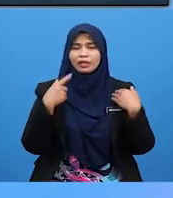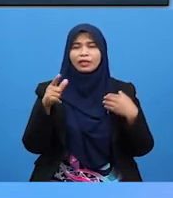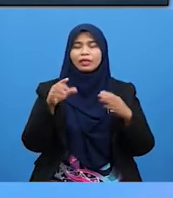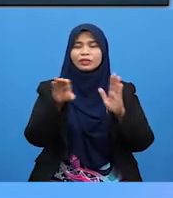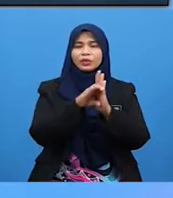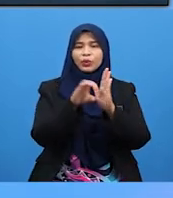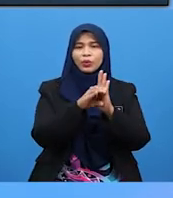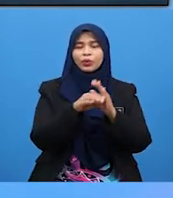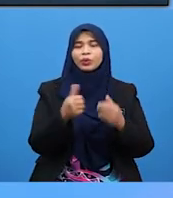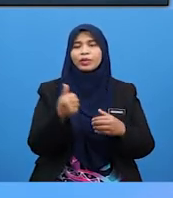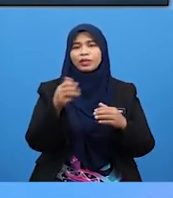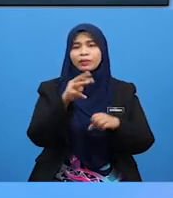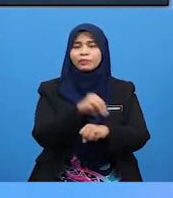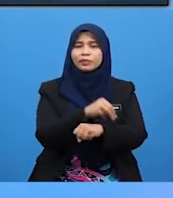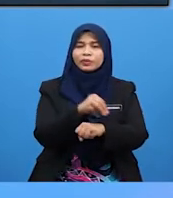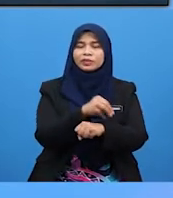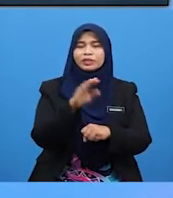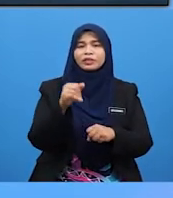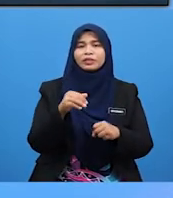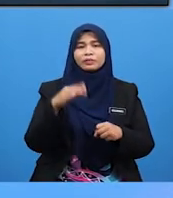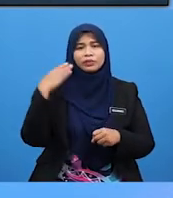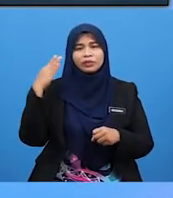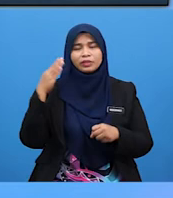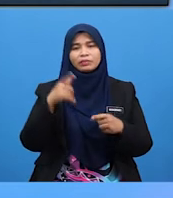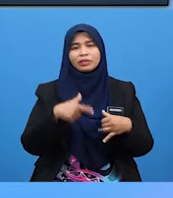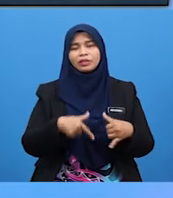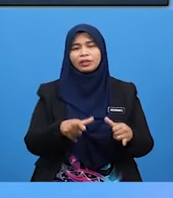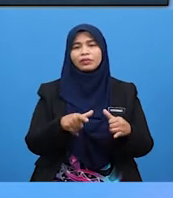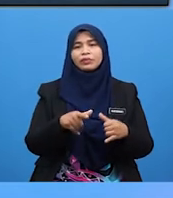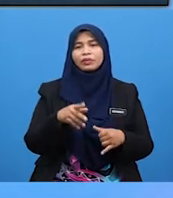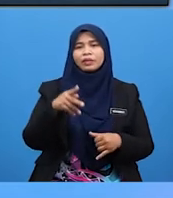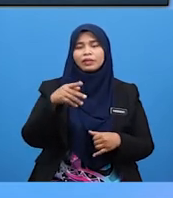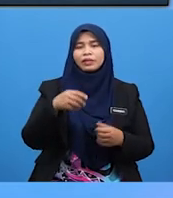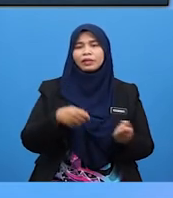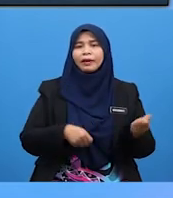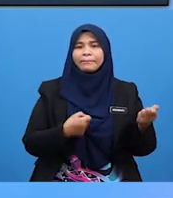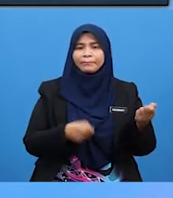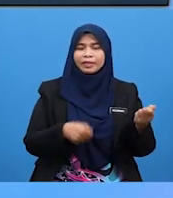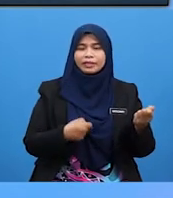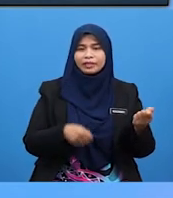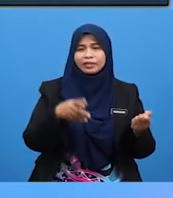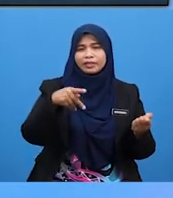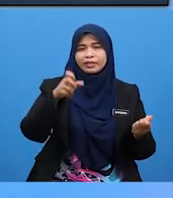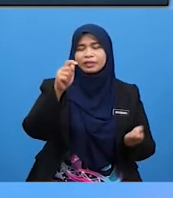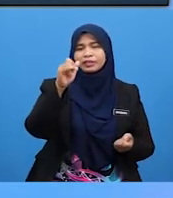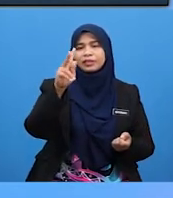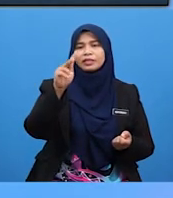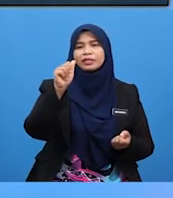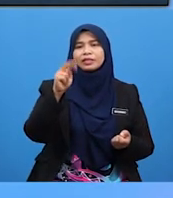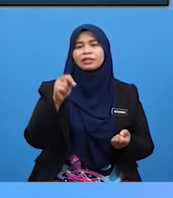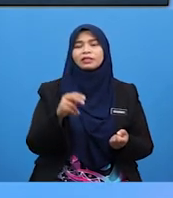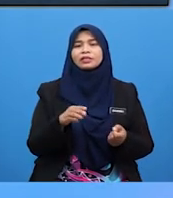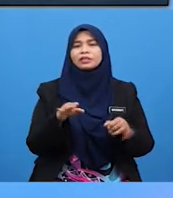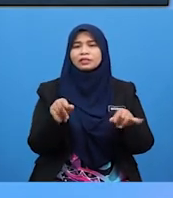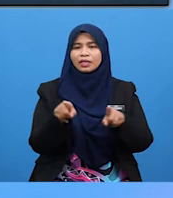Contoh alat muzik Yang dibunyikan Melalui petikan. Selain gitar Ukulele